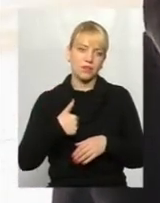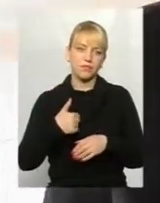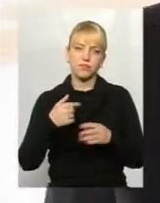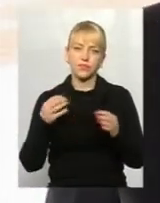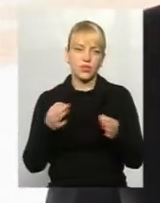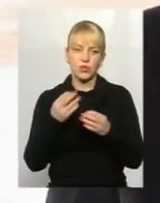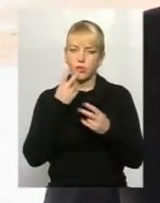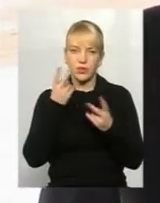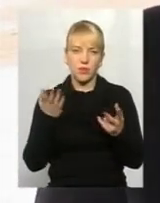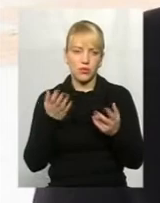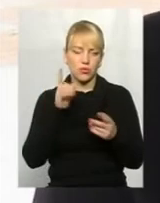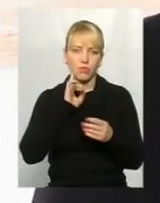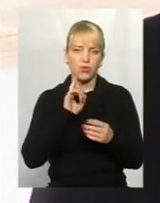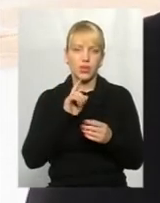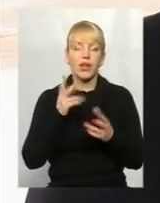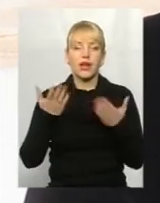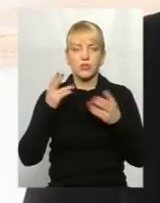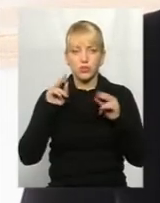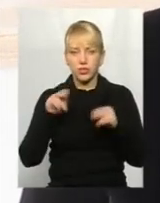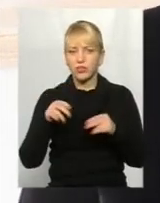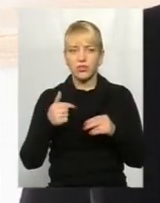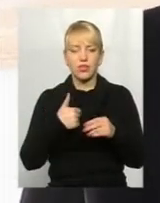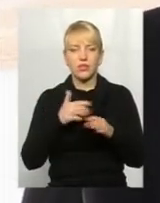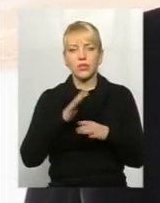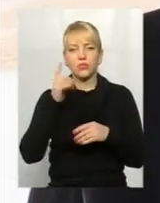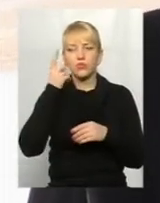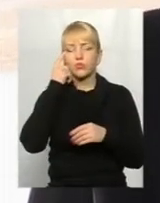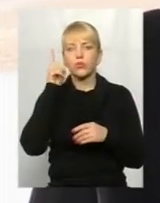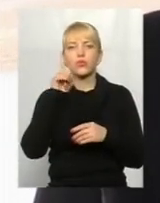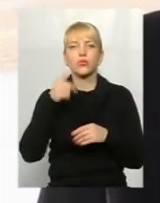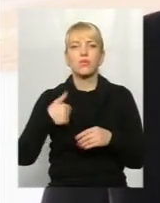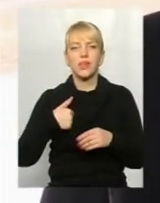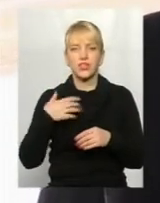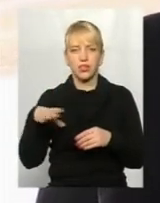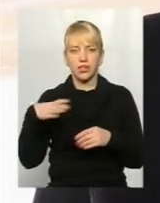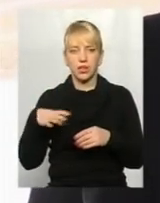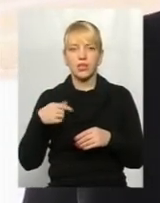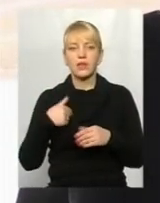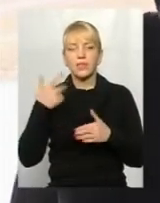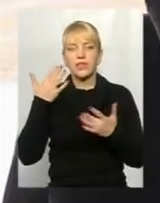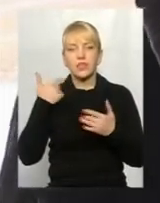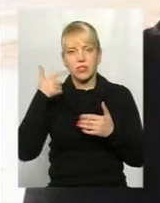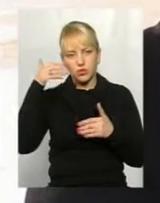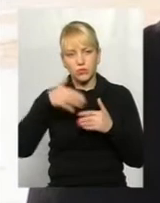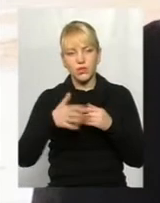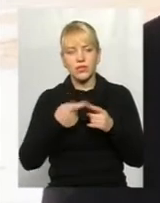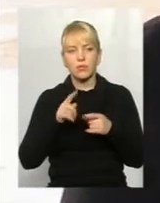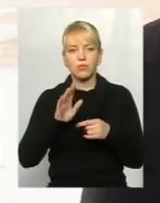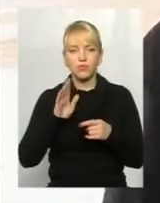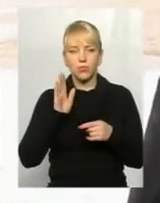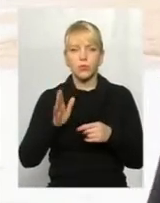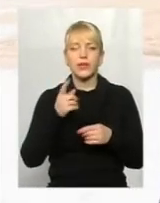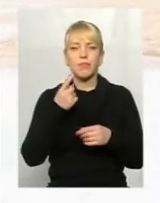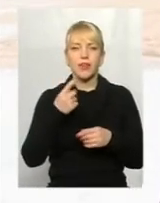бачу. Якщо чесно, то я ще не особливо задумалася, що мене чекає. Бо, наскільки я зрозуміла, це буде тільки з 1 липня. Може, якби